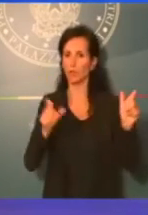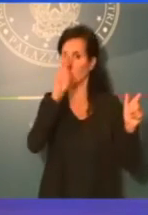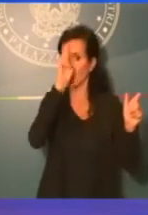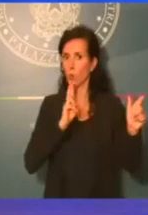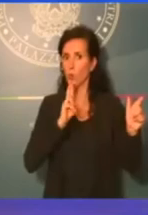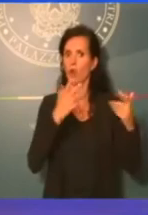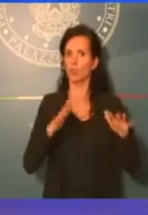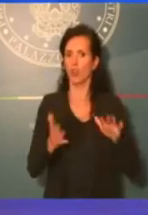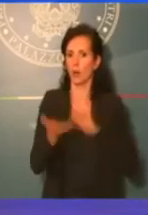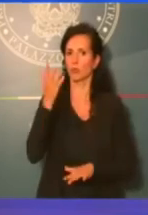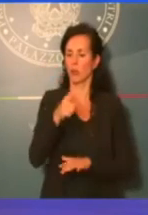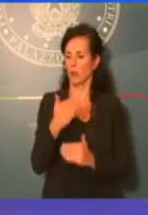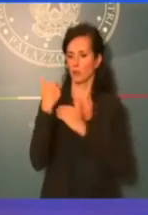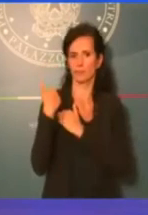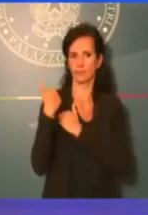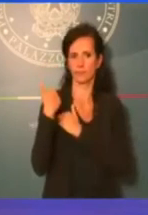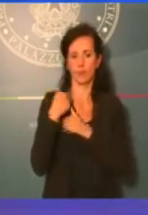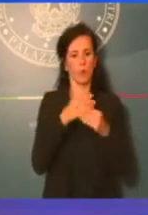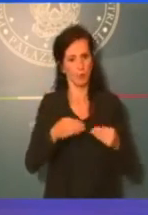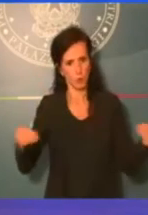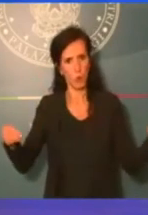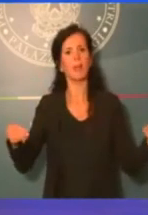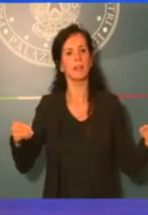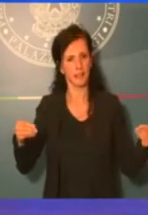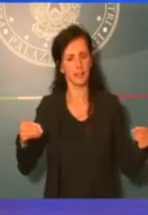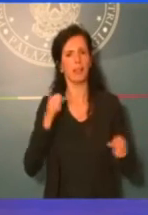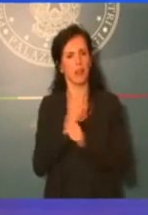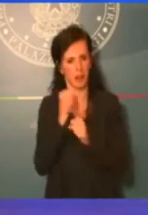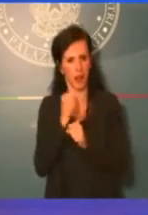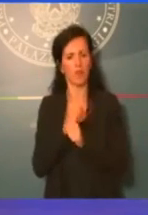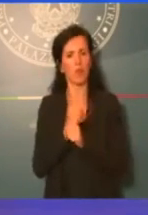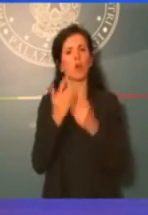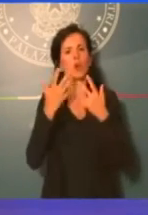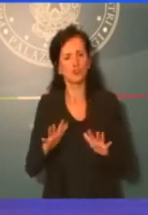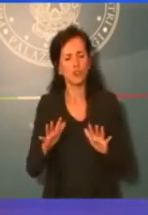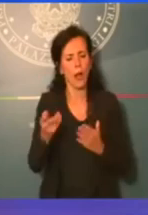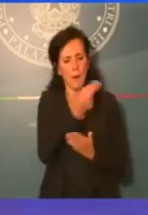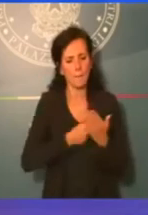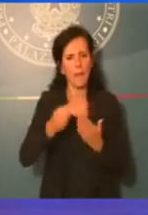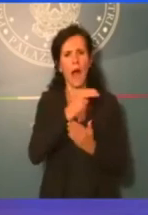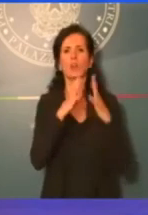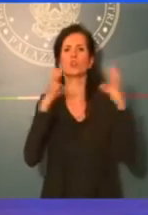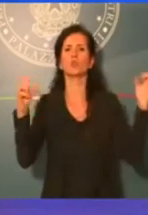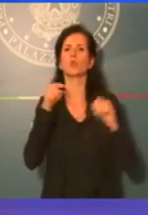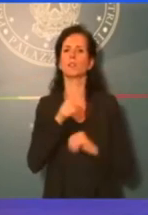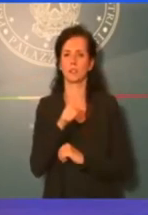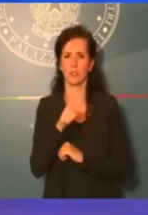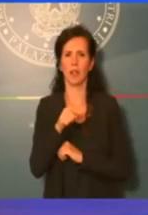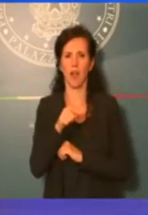lavorando con gli advisor, anch'essi già individuati, per elaborare un piano industriale che metta la nuova